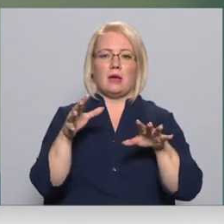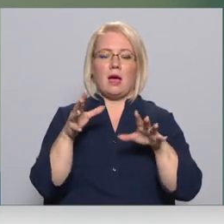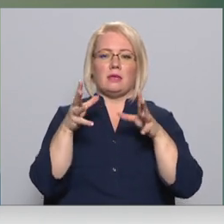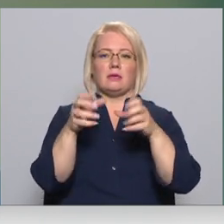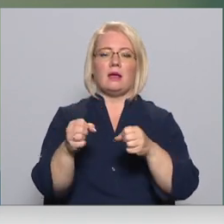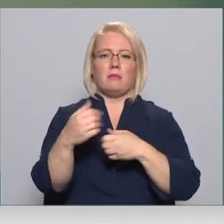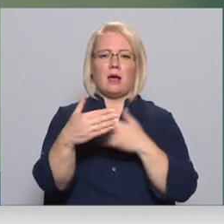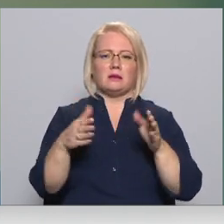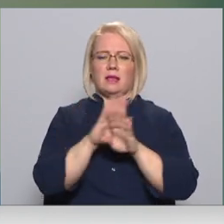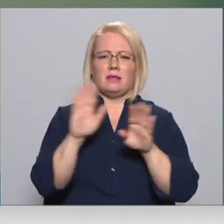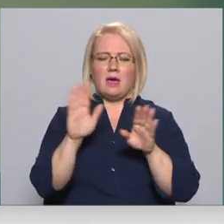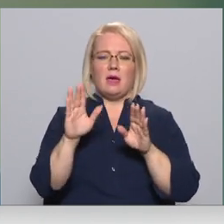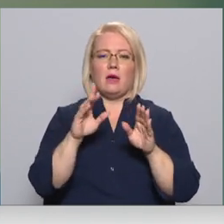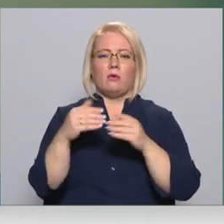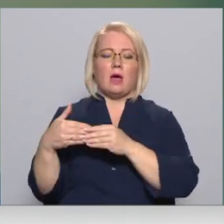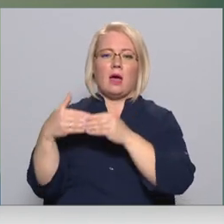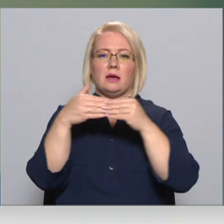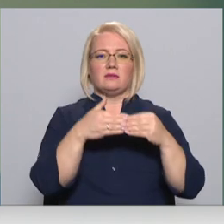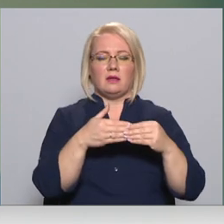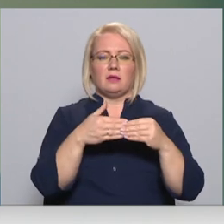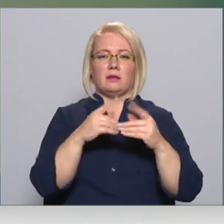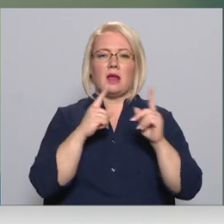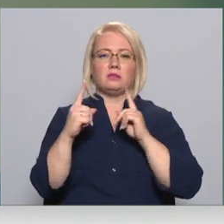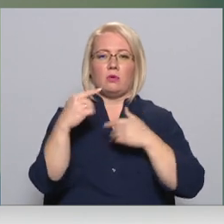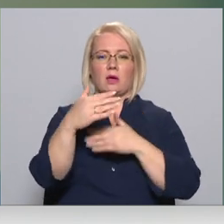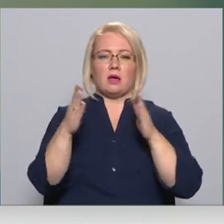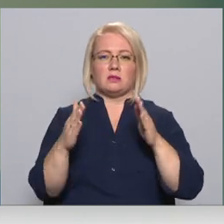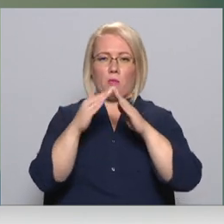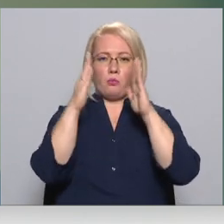nevis ķeramkaste, bet transportējumā kaste būrī.